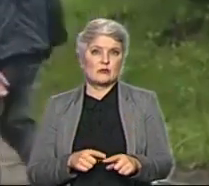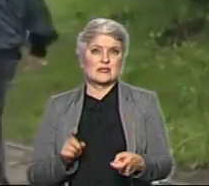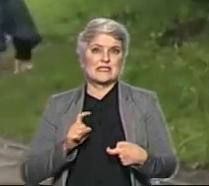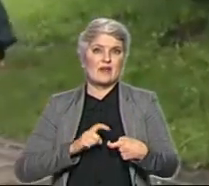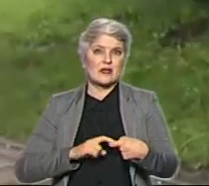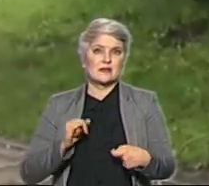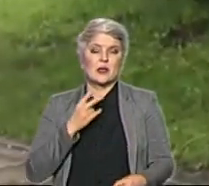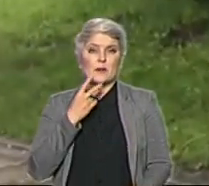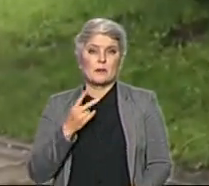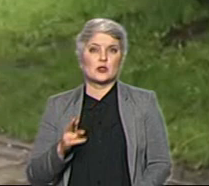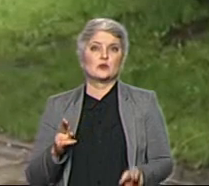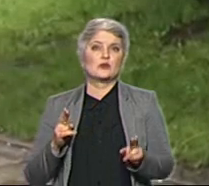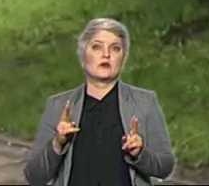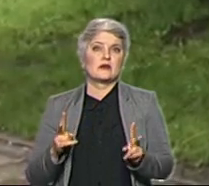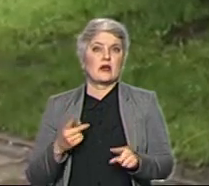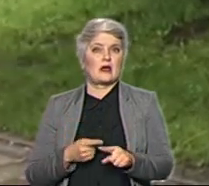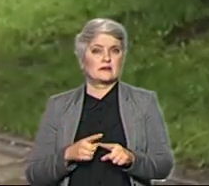бачимо, як це як.